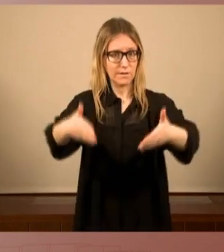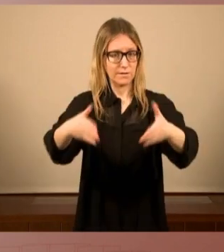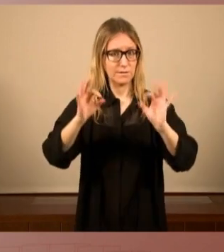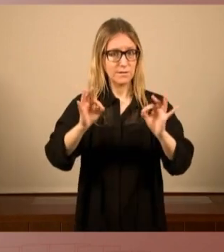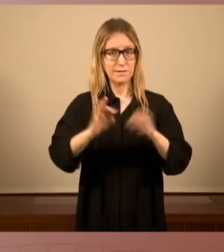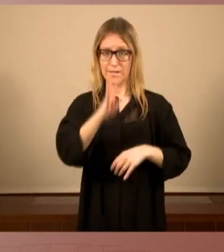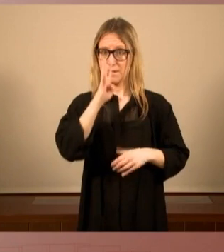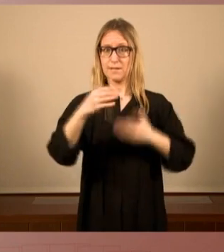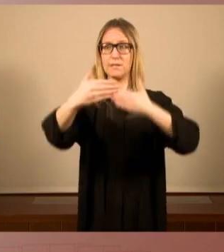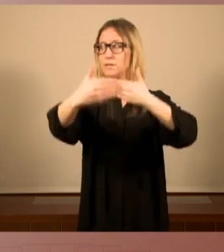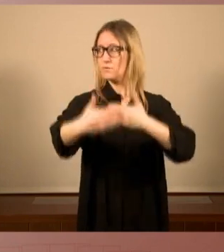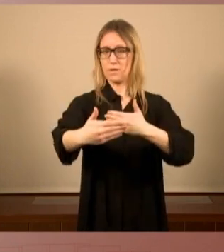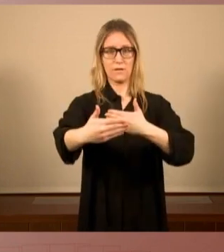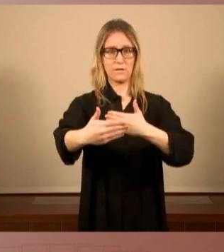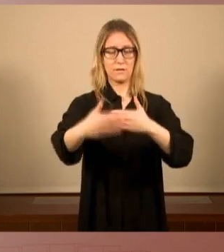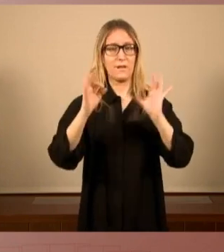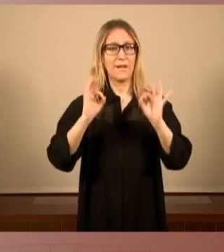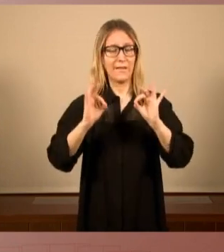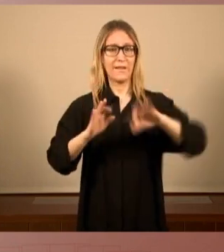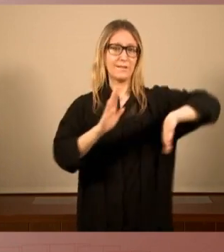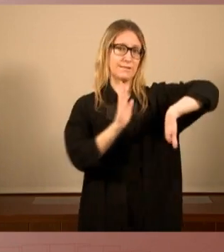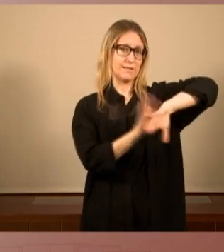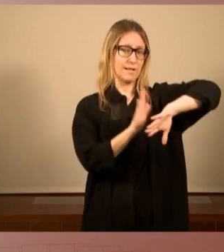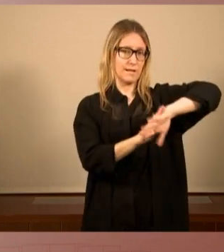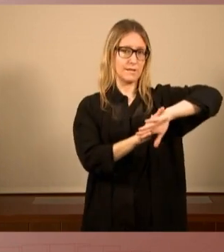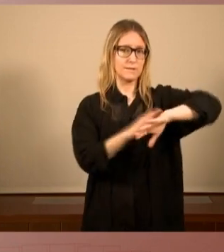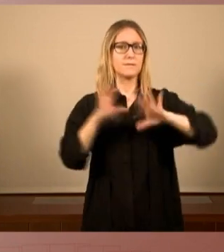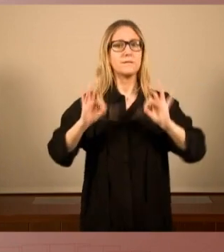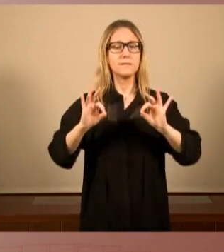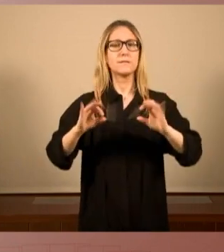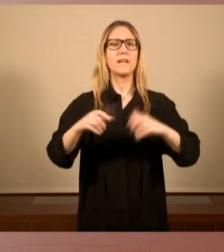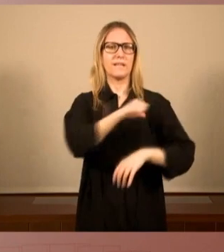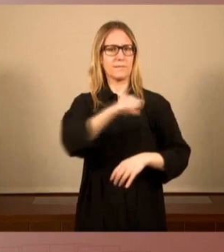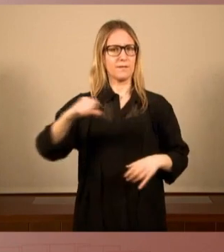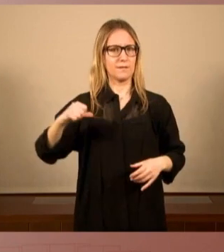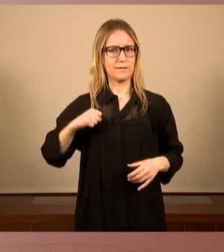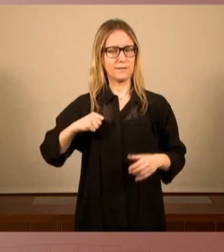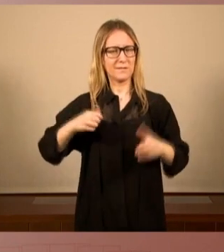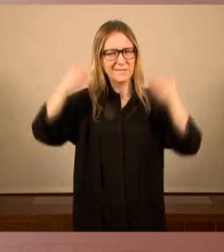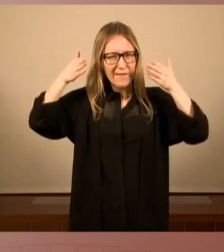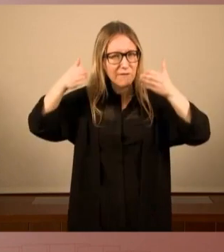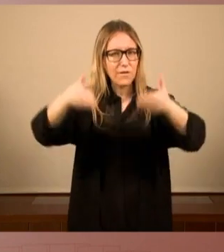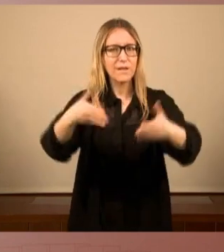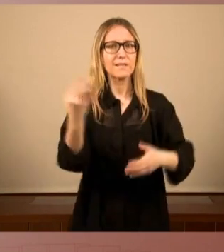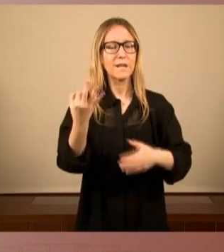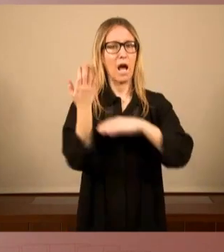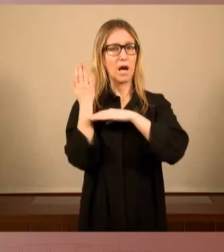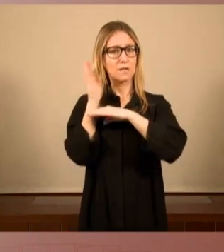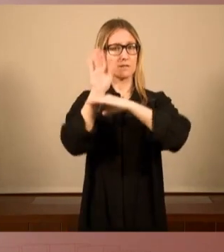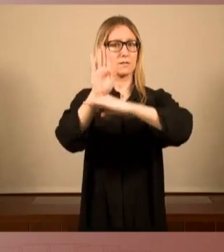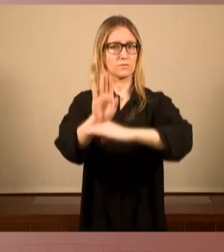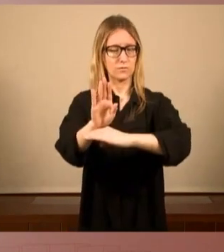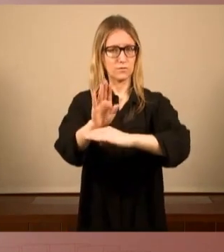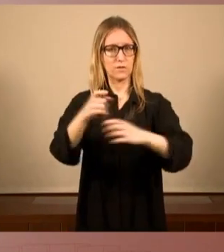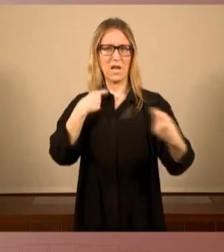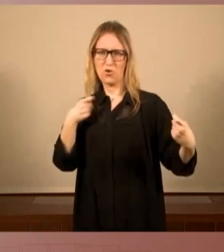legislatura d'esquerres independentista, ben enfocat en aquesta actitud de confrontació, en aquesta